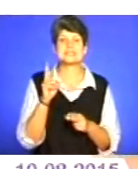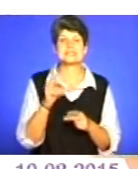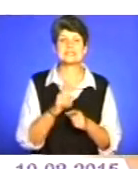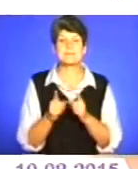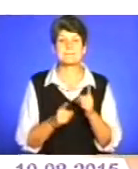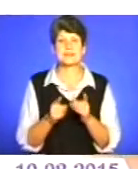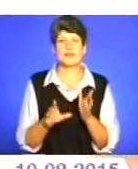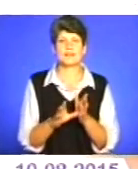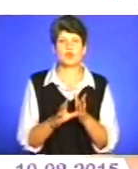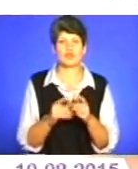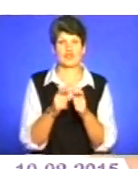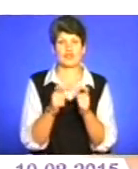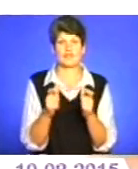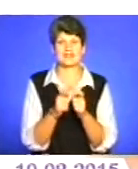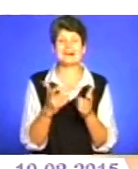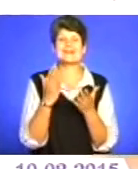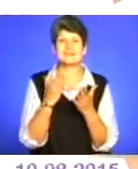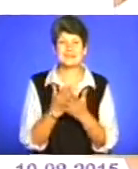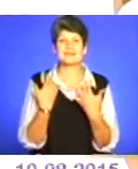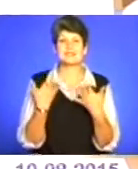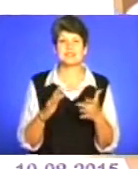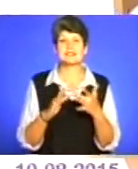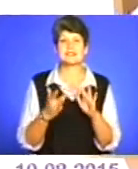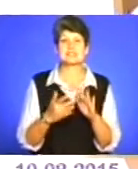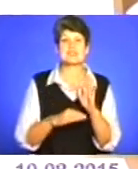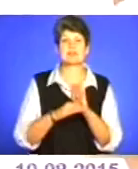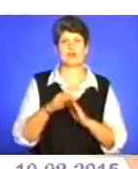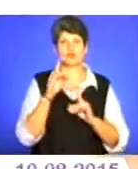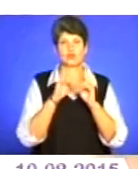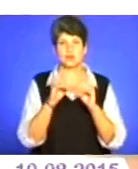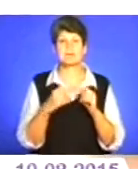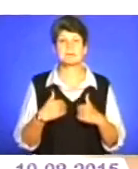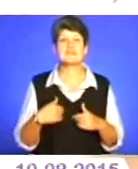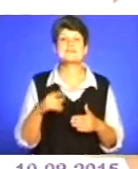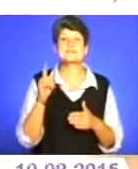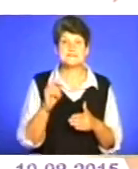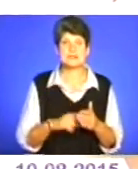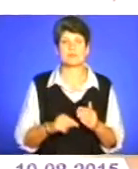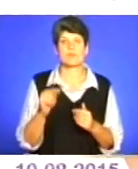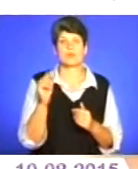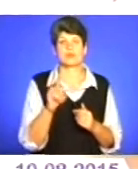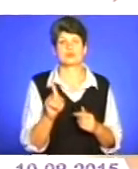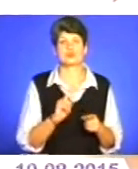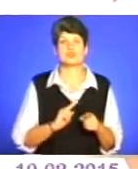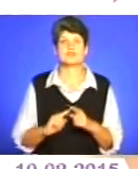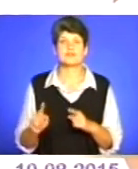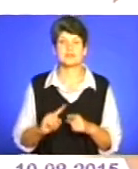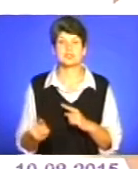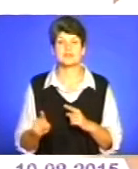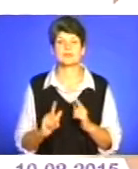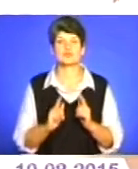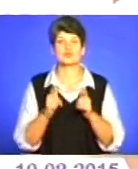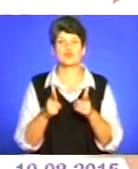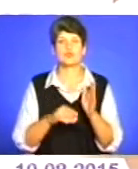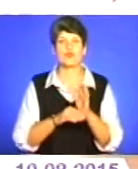електронного квитка, він вже є на сайті Верховної Ради. Ми віримо про те, що якомога швидше він поступить в